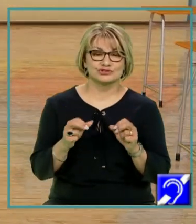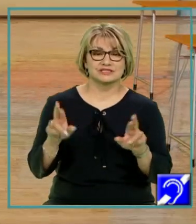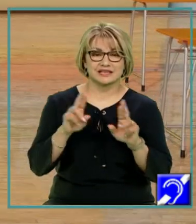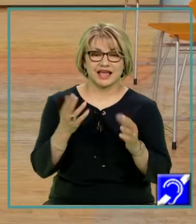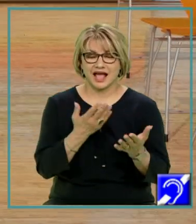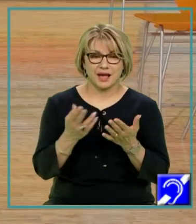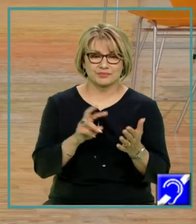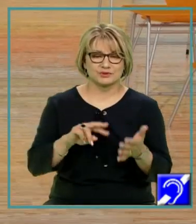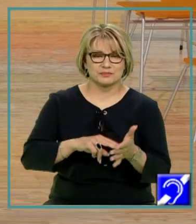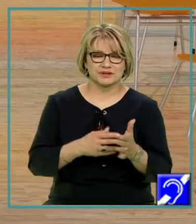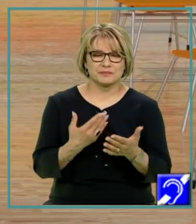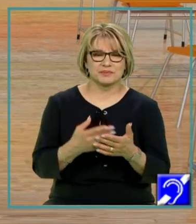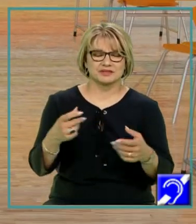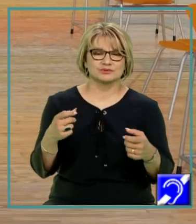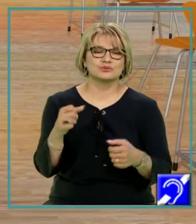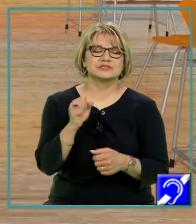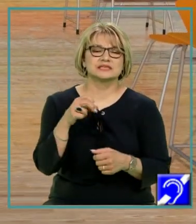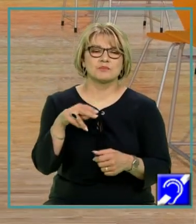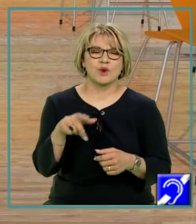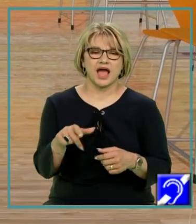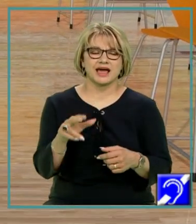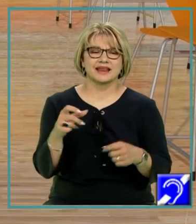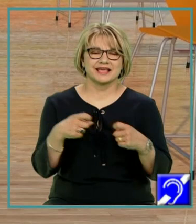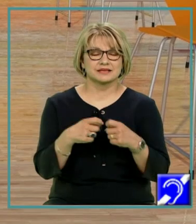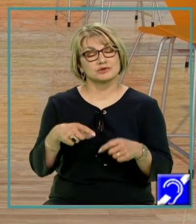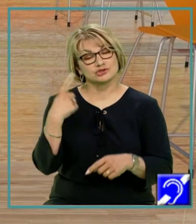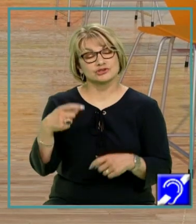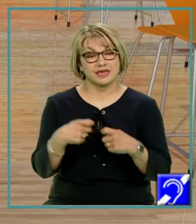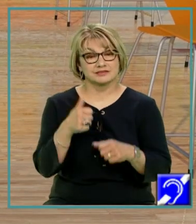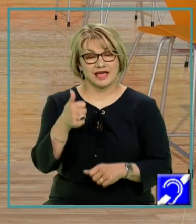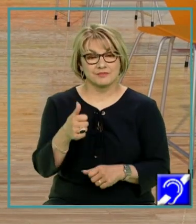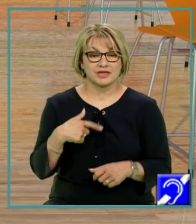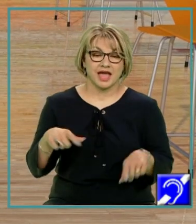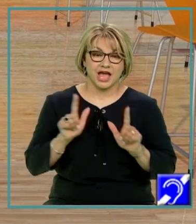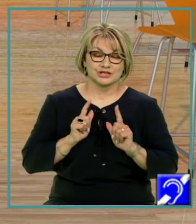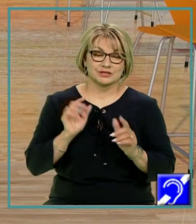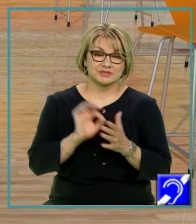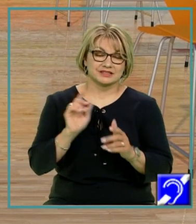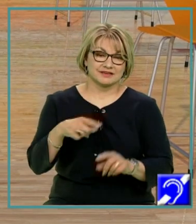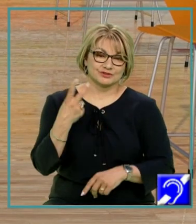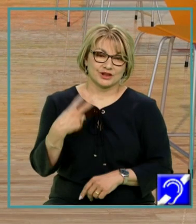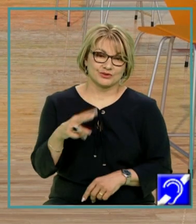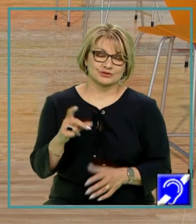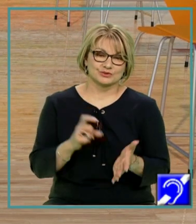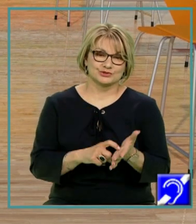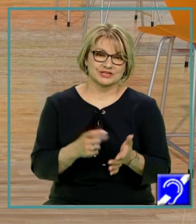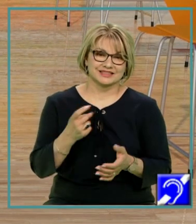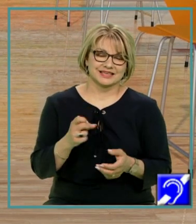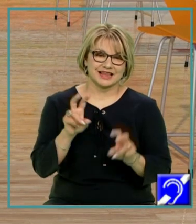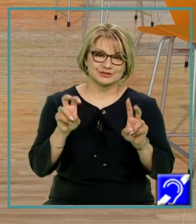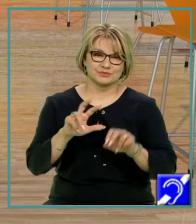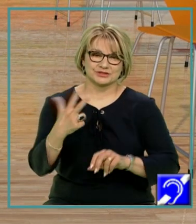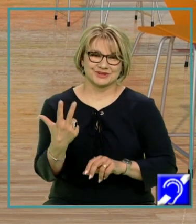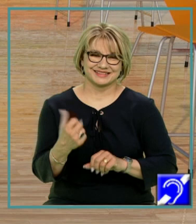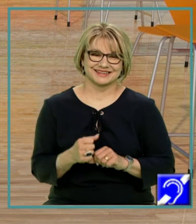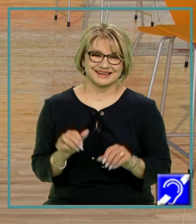și la pregătirea pentru simularea examenului și pentru examenul însuși și eu vă aștept data viitoare când vom continua cu cerințe de la subiectul